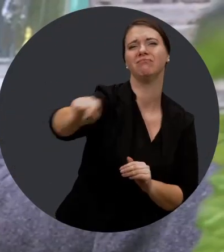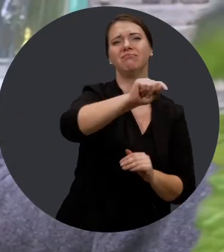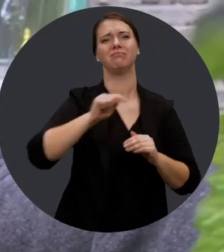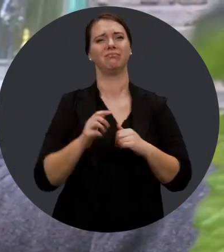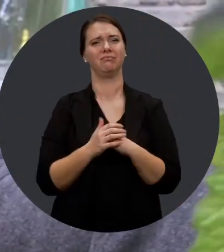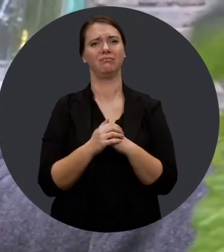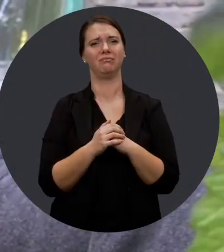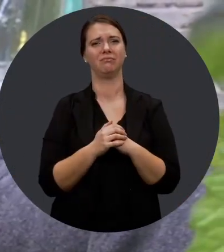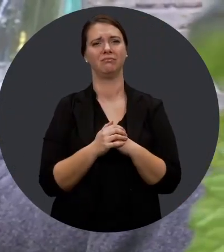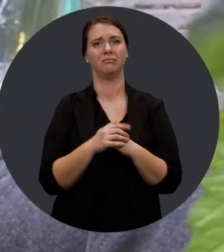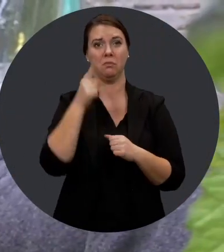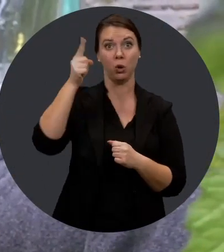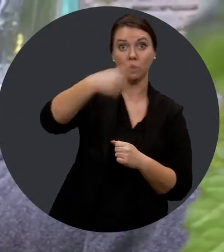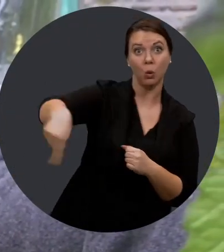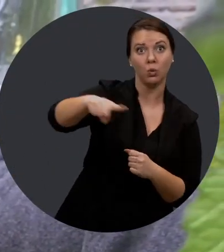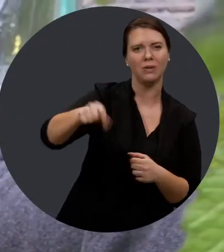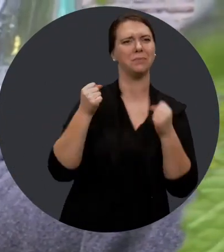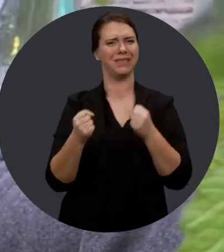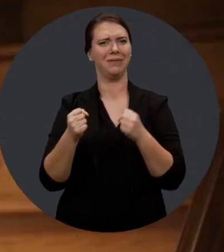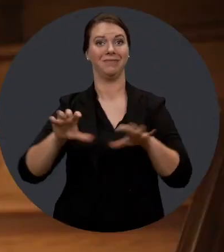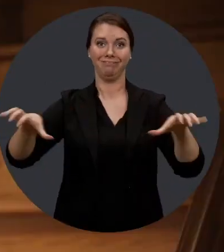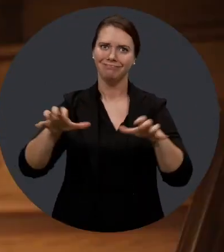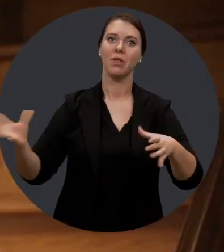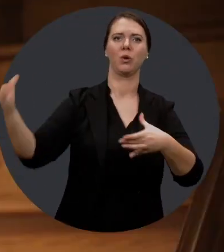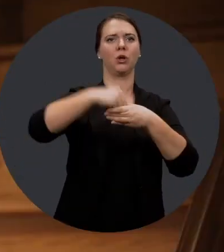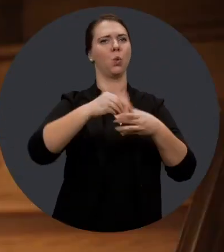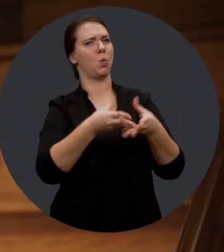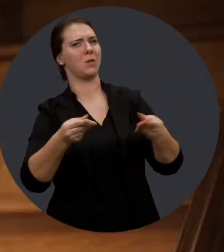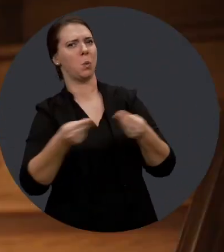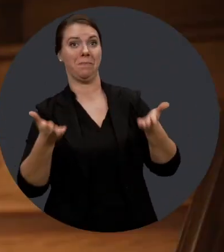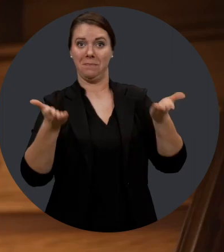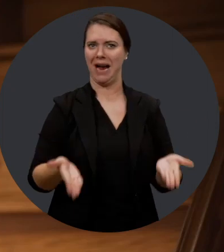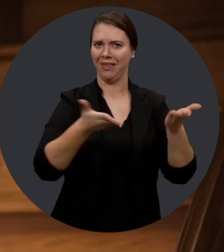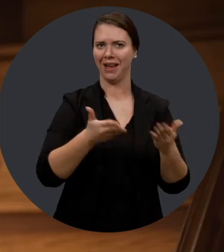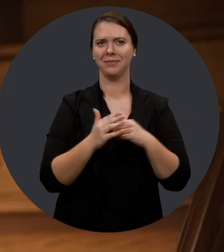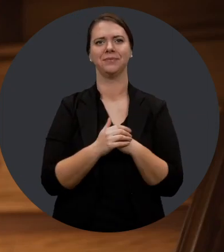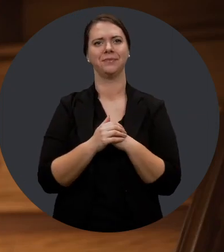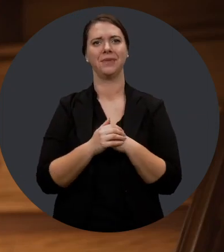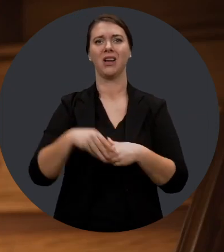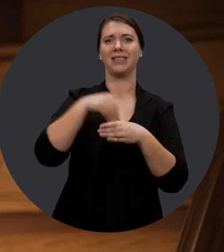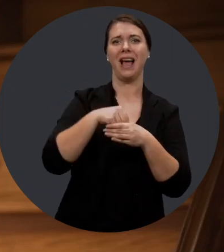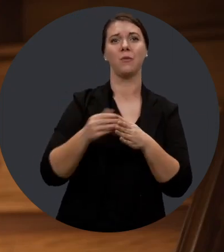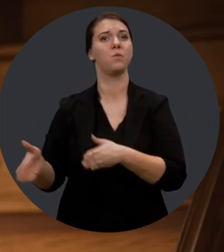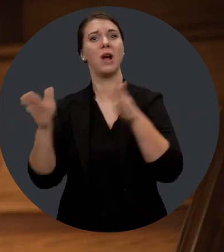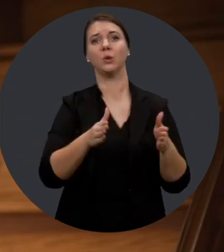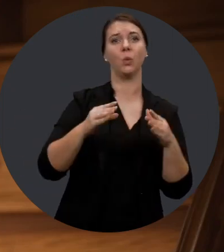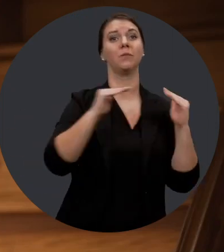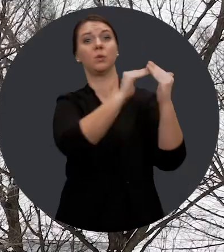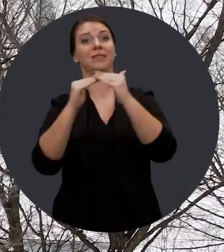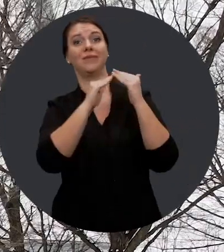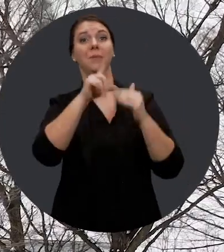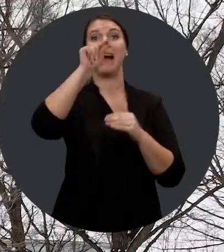partenaires des différents acteurs dans la communauté pour qu'eux aussi puissent vraiment faire partie de la solution